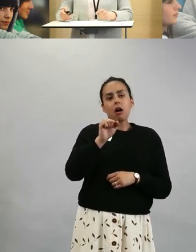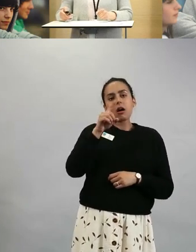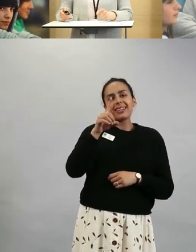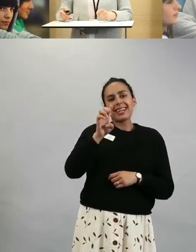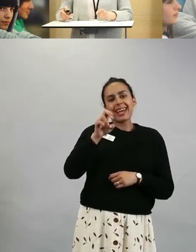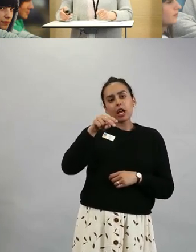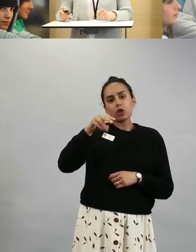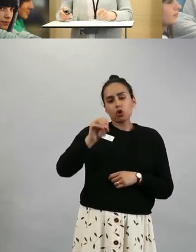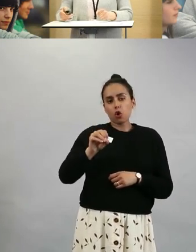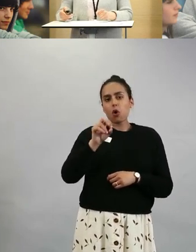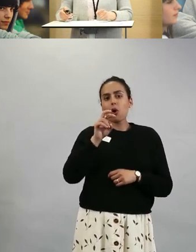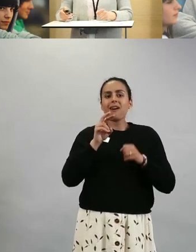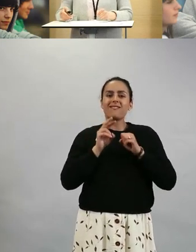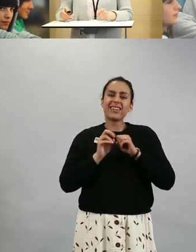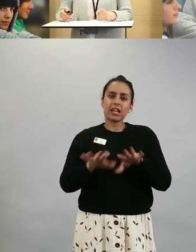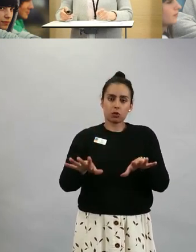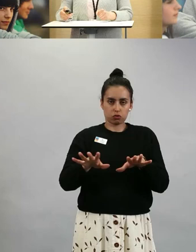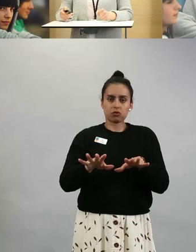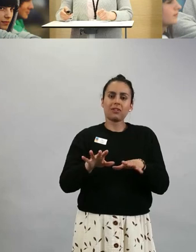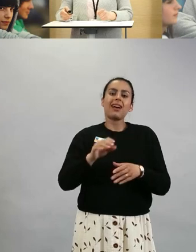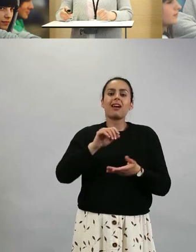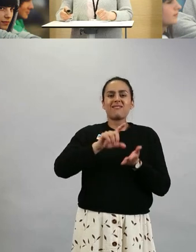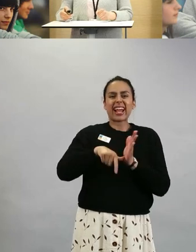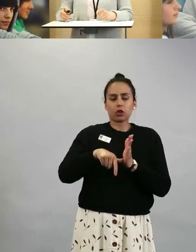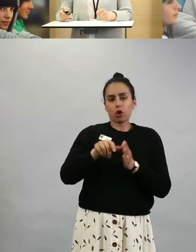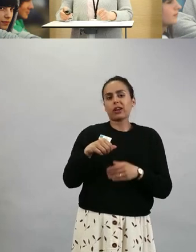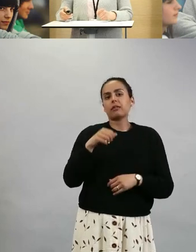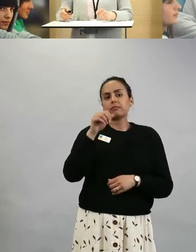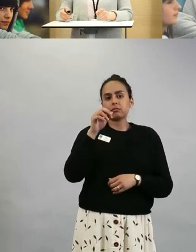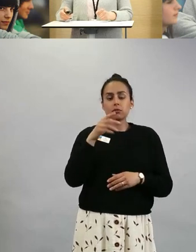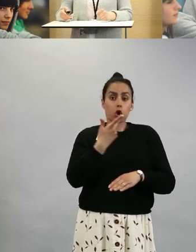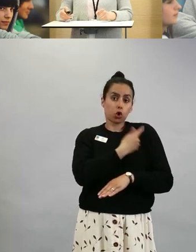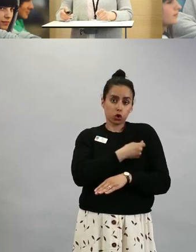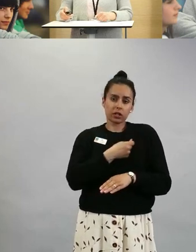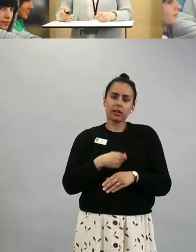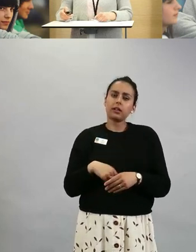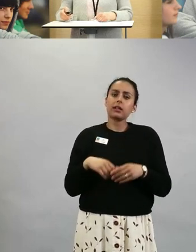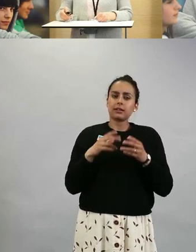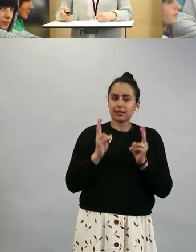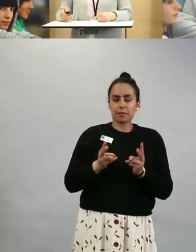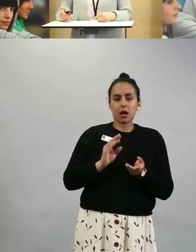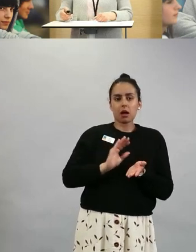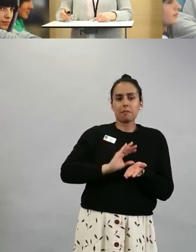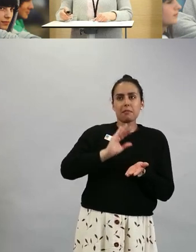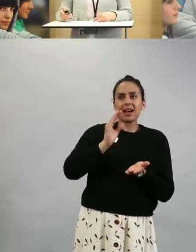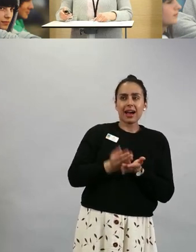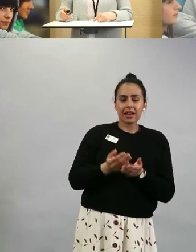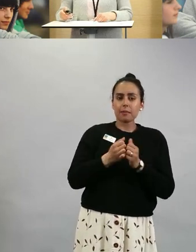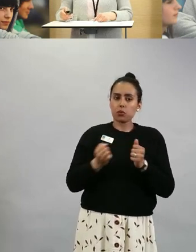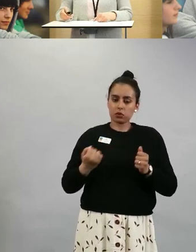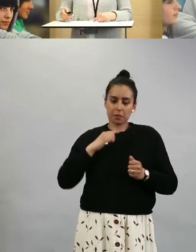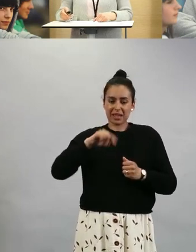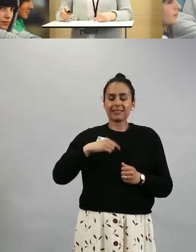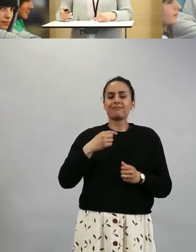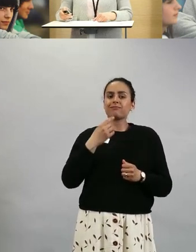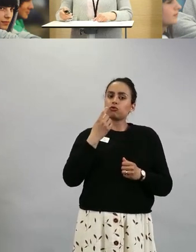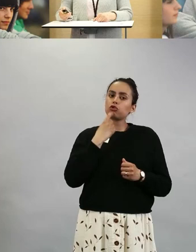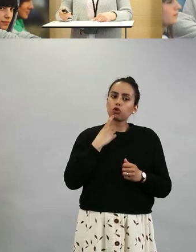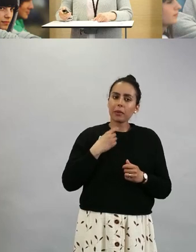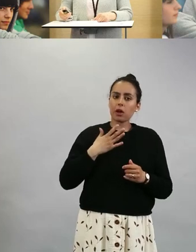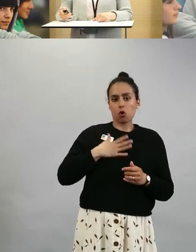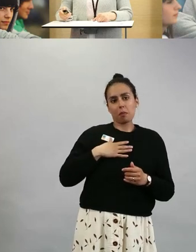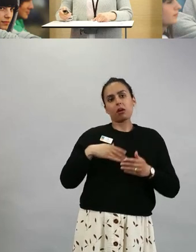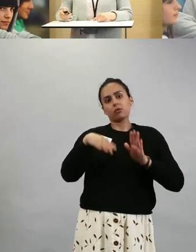samantyyppinen annostus. Mutta tällä hetkellä meillä nyt kansallisen ohjeistuksen mukaisesti sitä annetaan vain